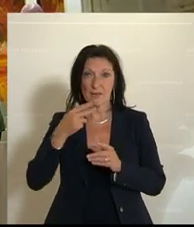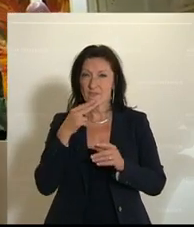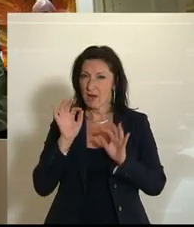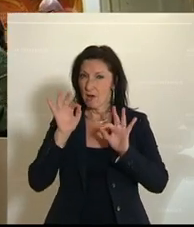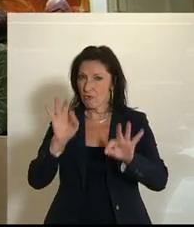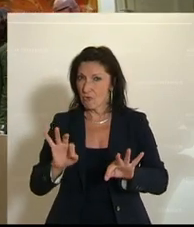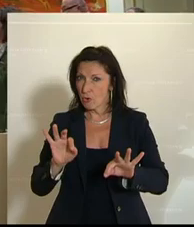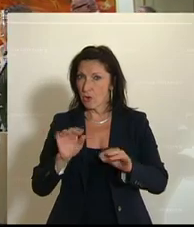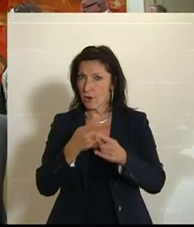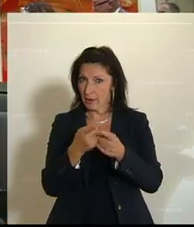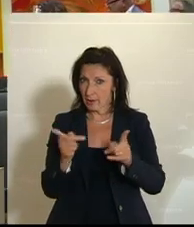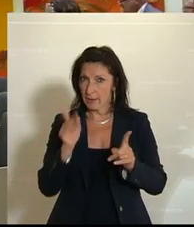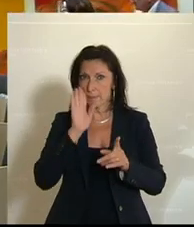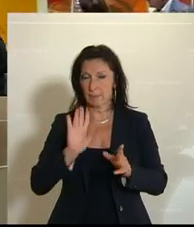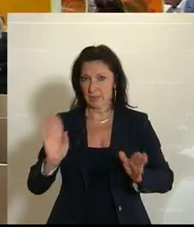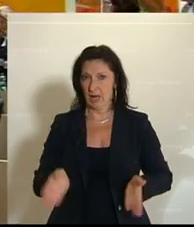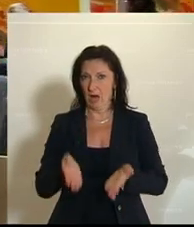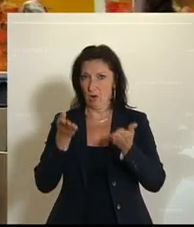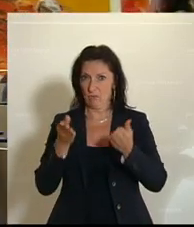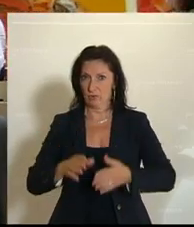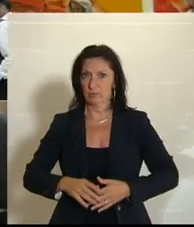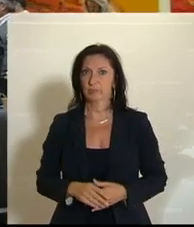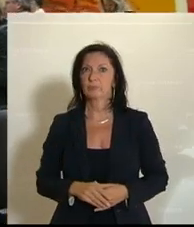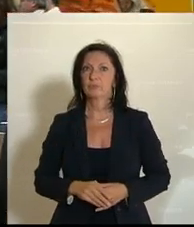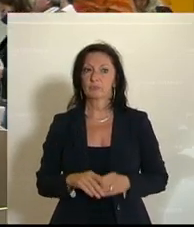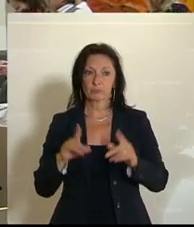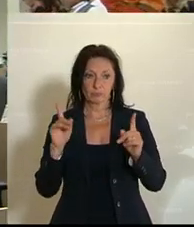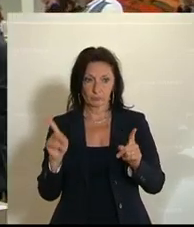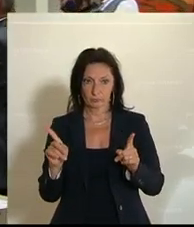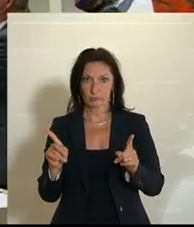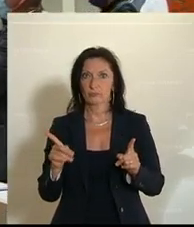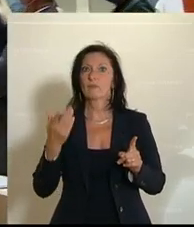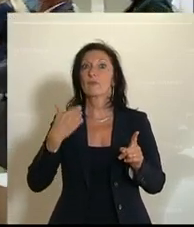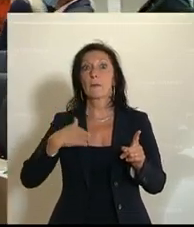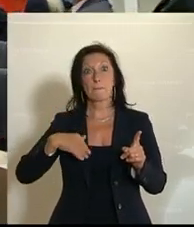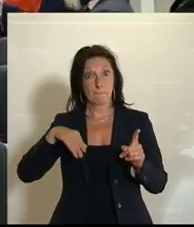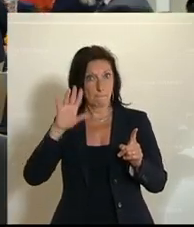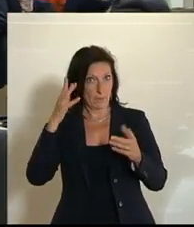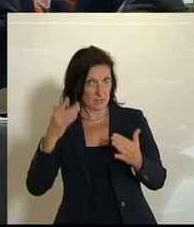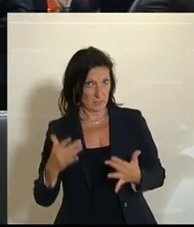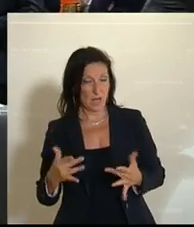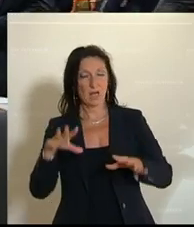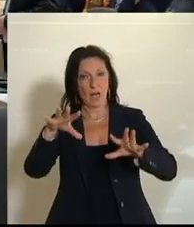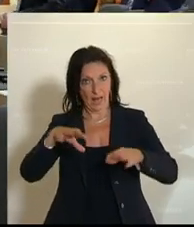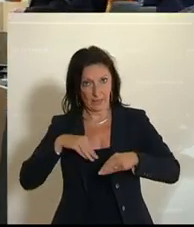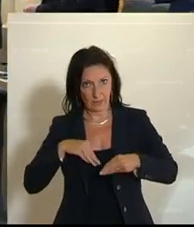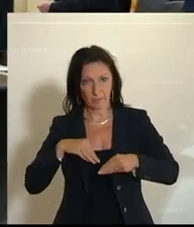Entschließungsantrag aus? Den bitte ich um ein Zeichen. Das ist mit Mehrheit angenommen.